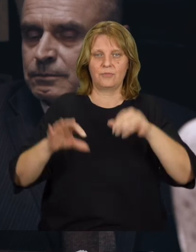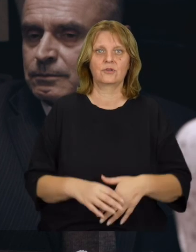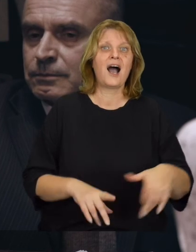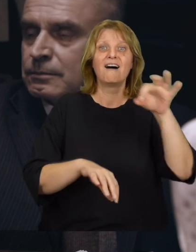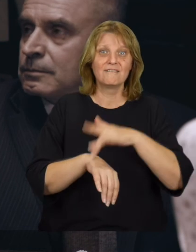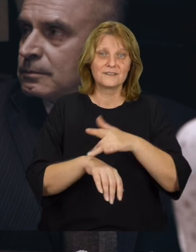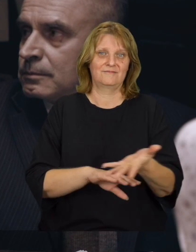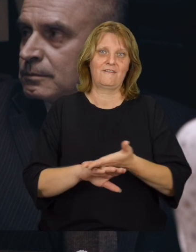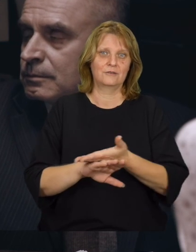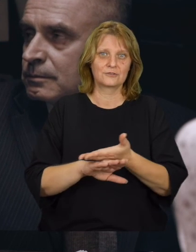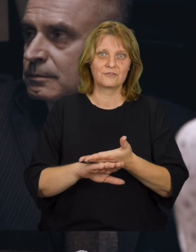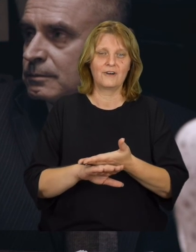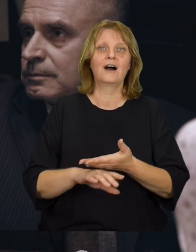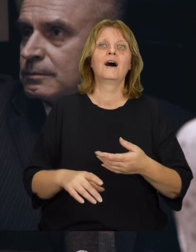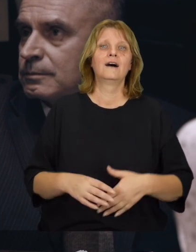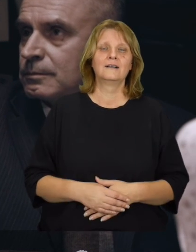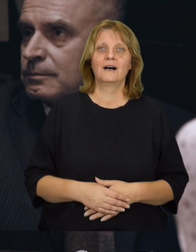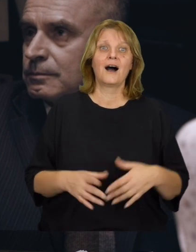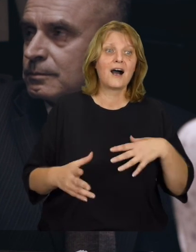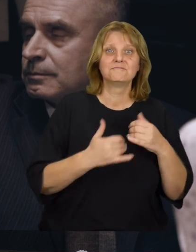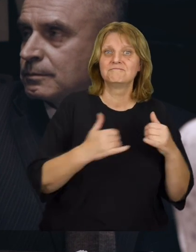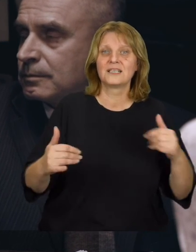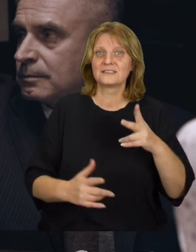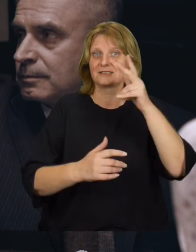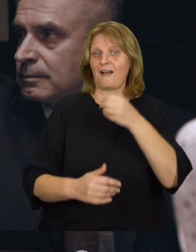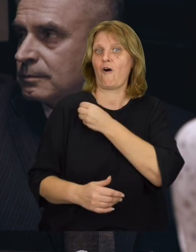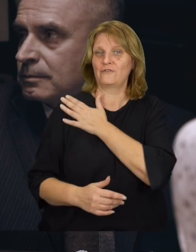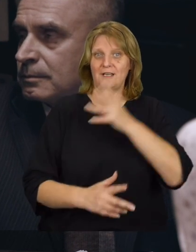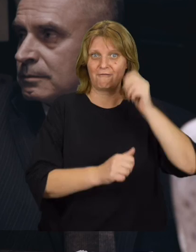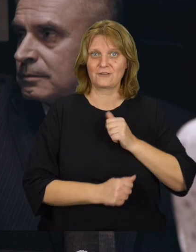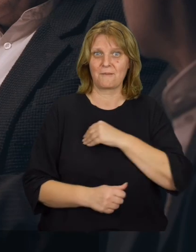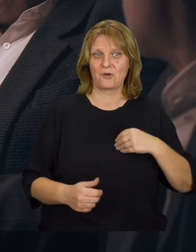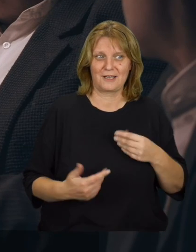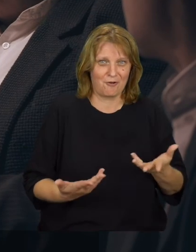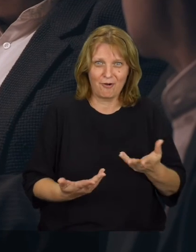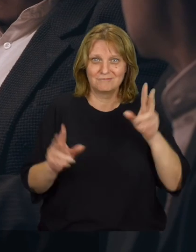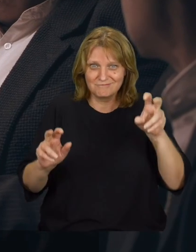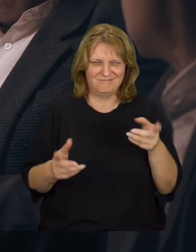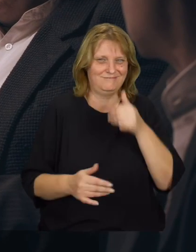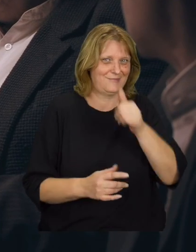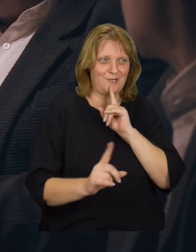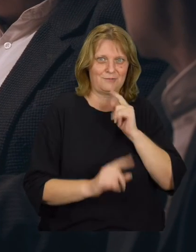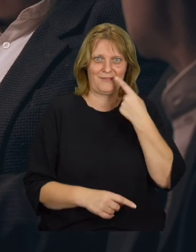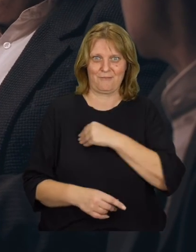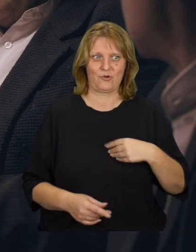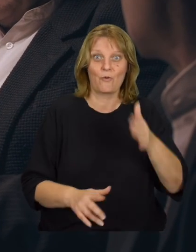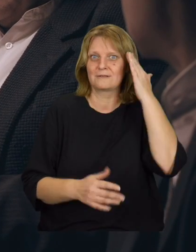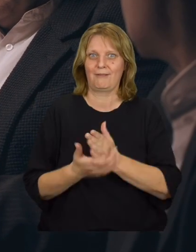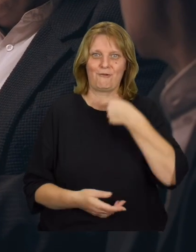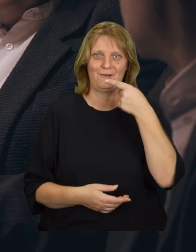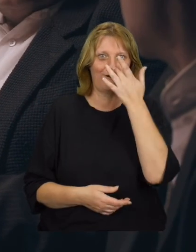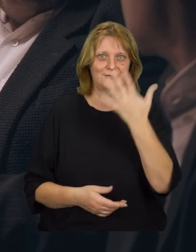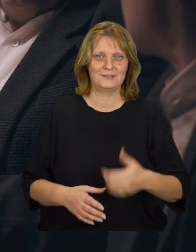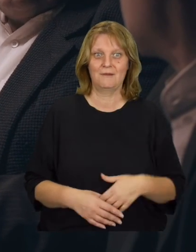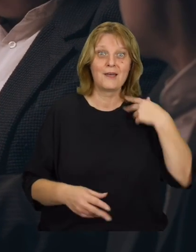Wyniki fałszowali, a z tymi tak zwanymi oficerami Wojska Polskiego nie można porozmawiać po polsku. Znają tylko rosyjski.